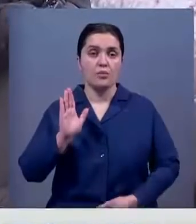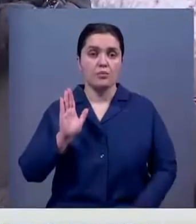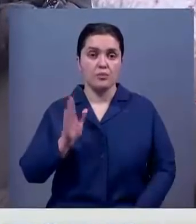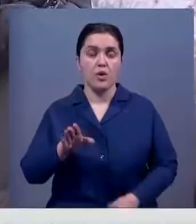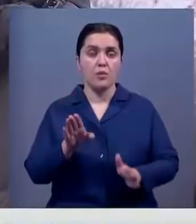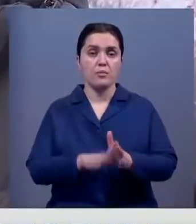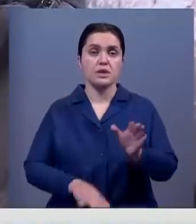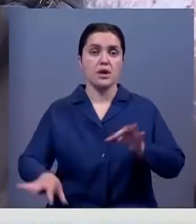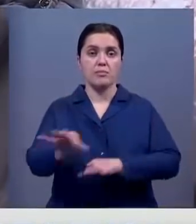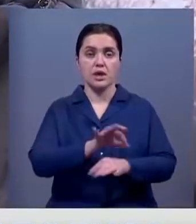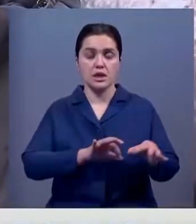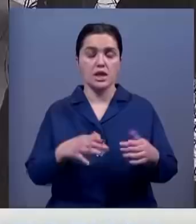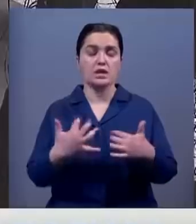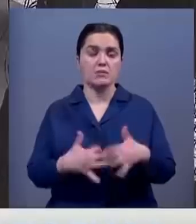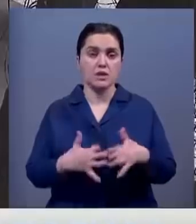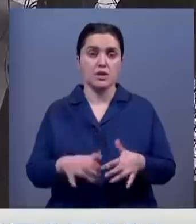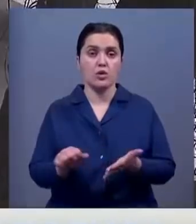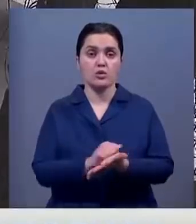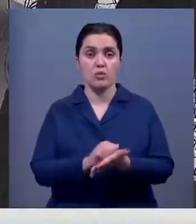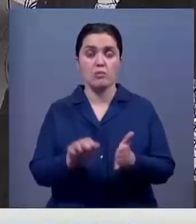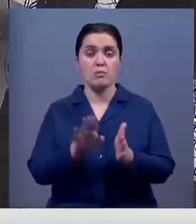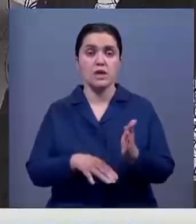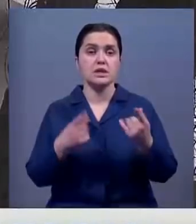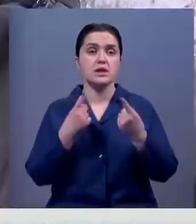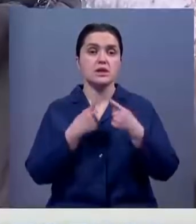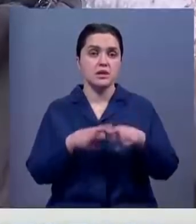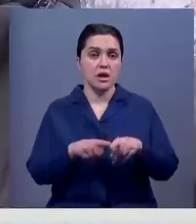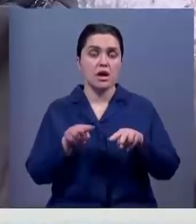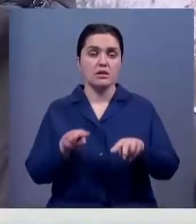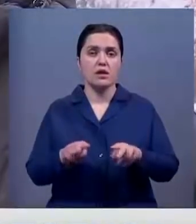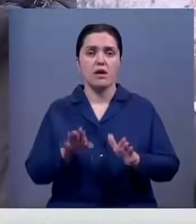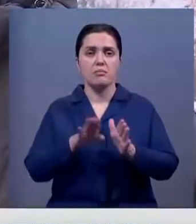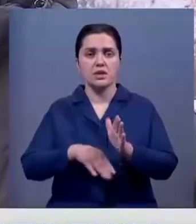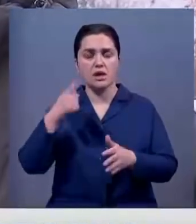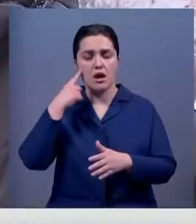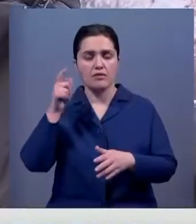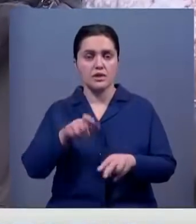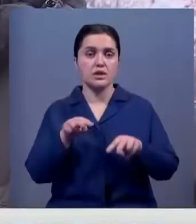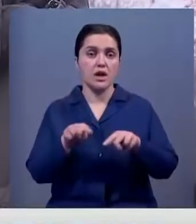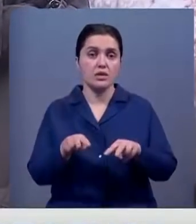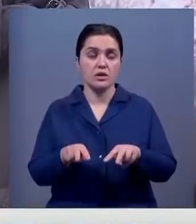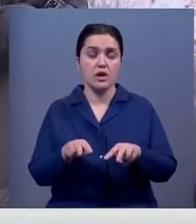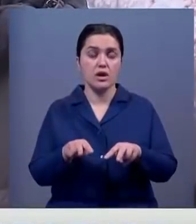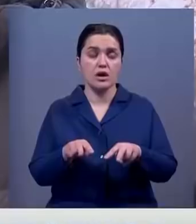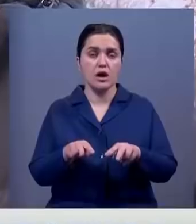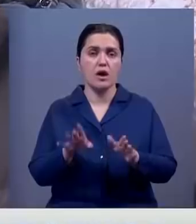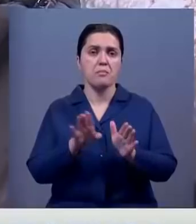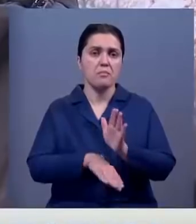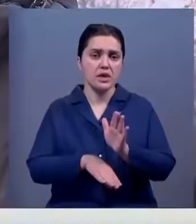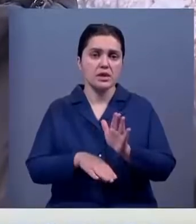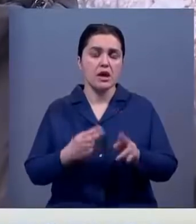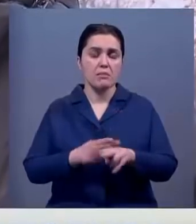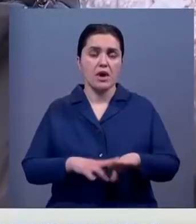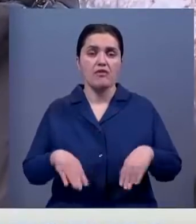без проектно-сметной документации, без технического надзора, без авторского надзора, без выданного